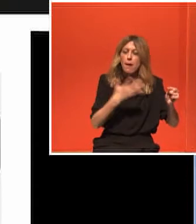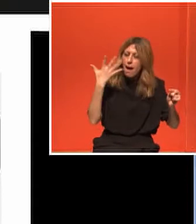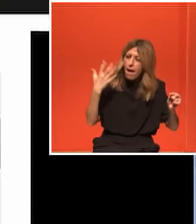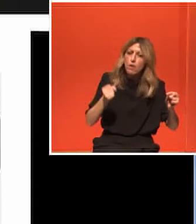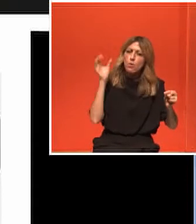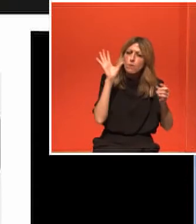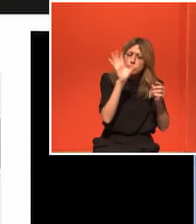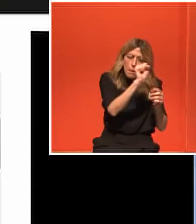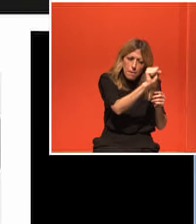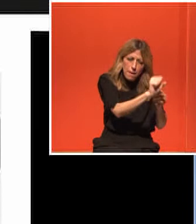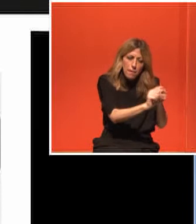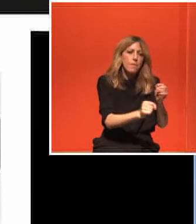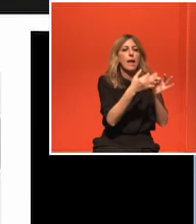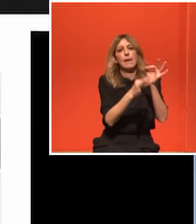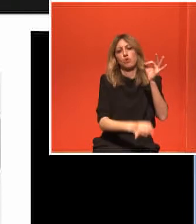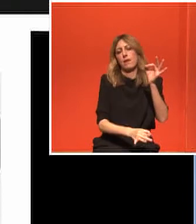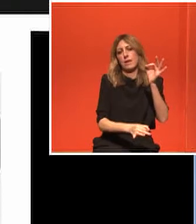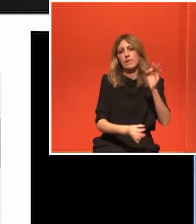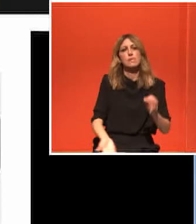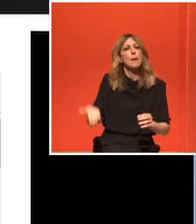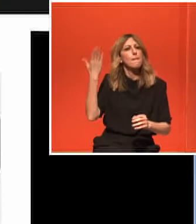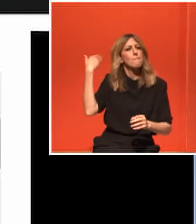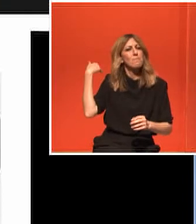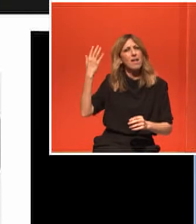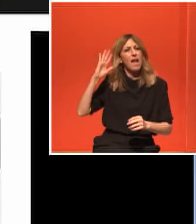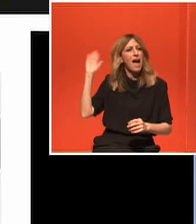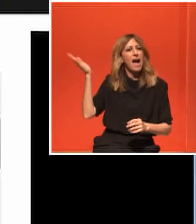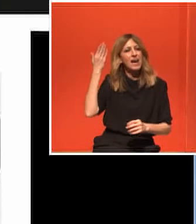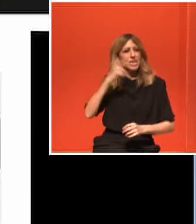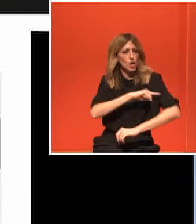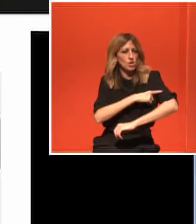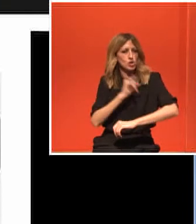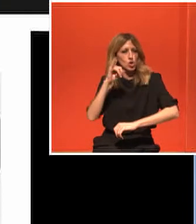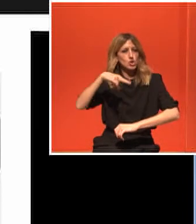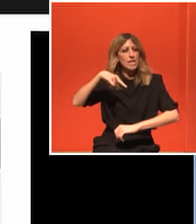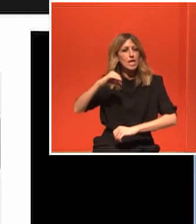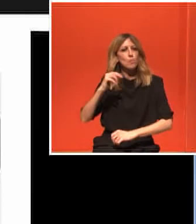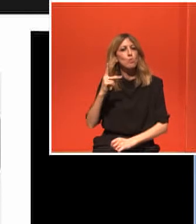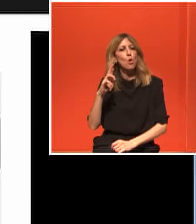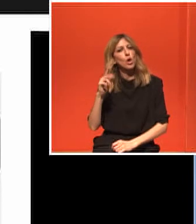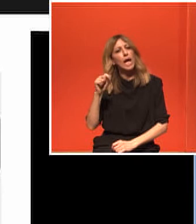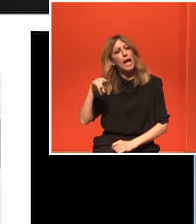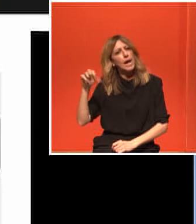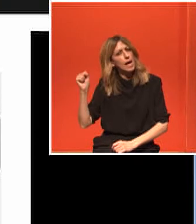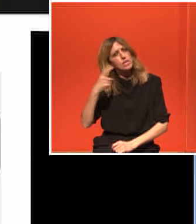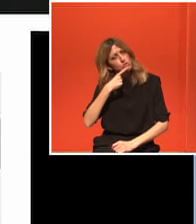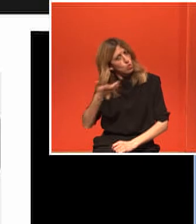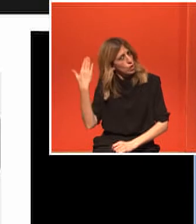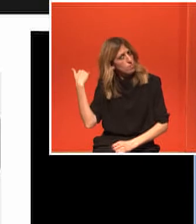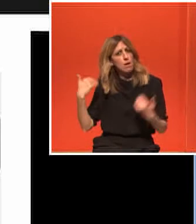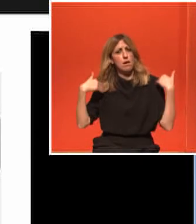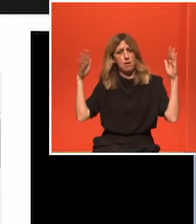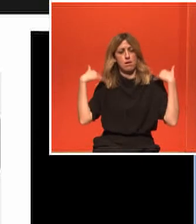καλό να έχει στρες. Αλλά τώρα το αποδεικνύουμε. Δεν είναι μεταφυσικό φαινόμενο. Είναι απόλυτα φυσικό